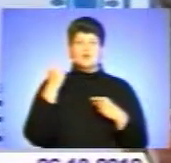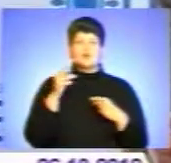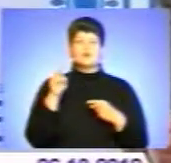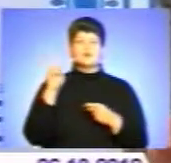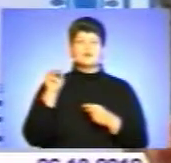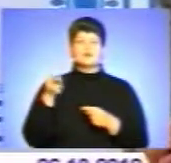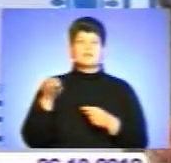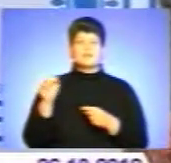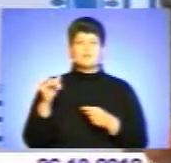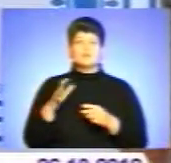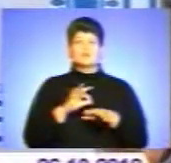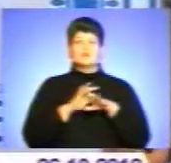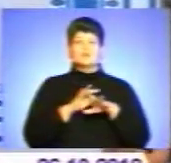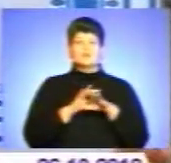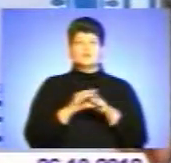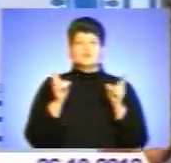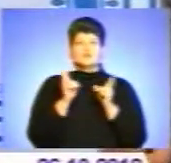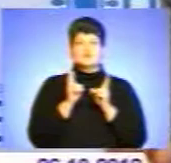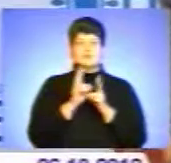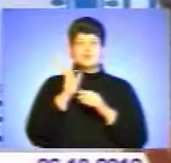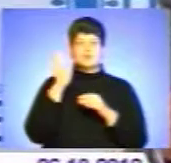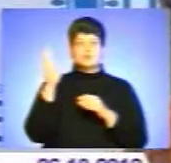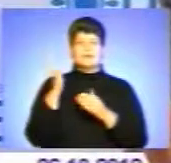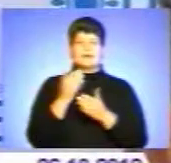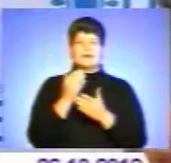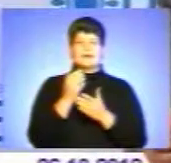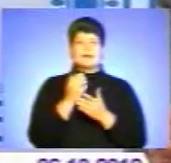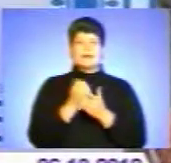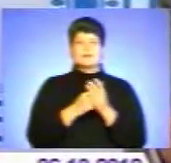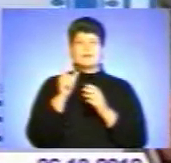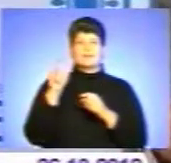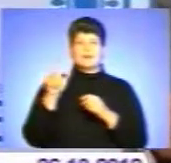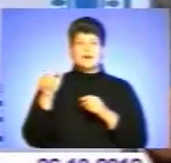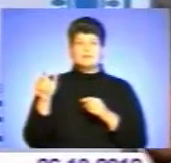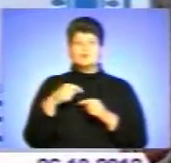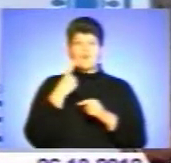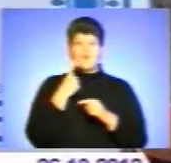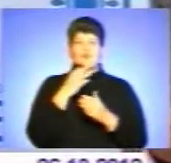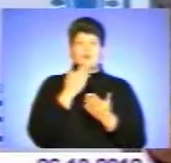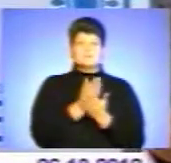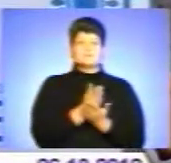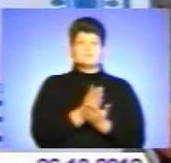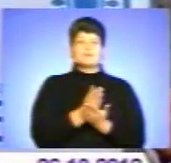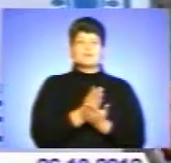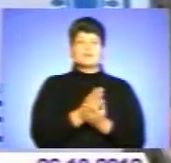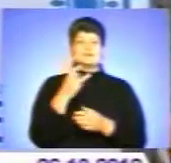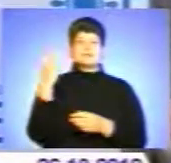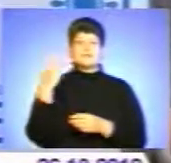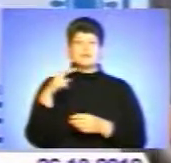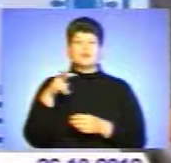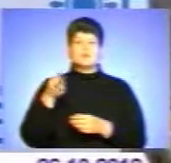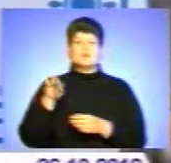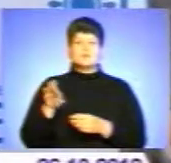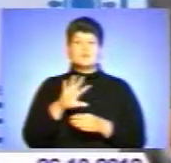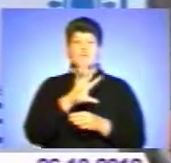проводив таку зустріч із кандидатами майбутніми певної політичної сили, то він сказав їм, що з 30 липня